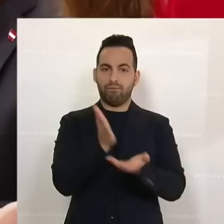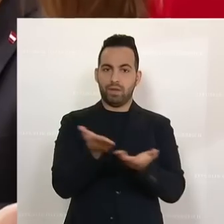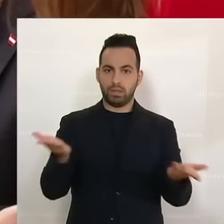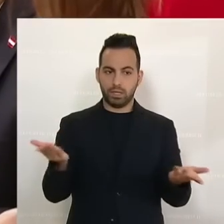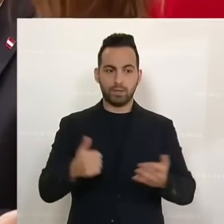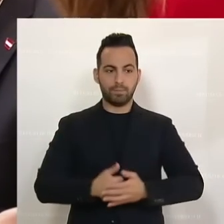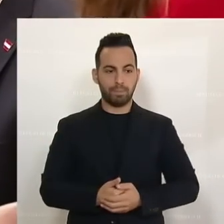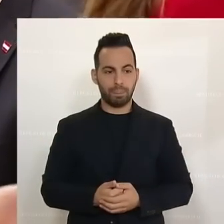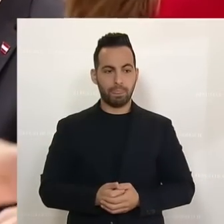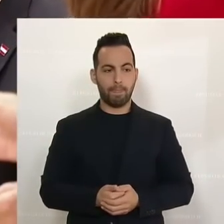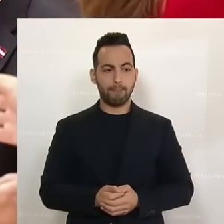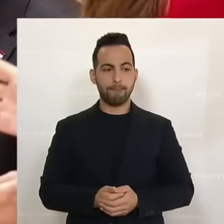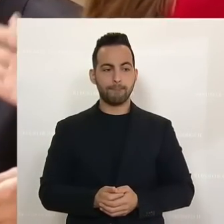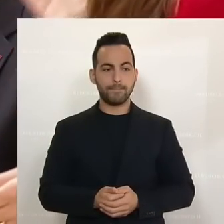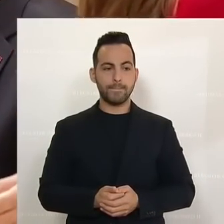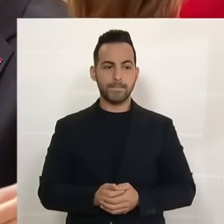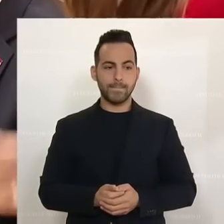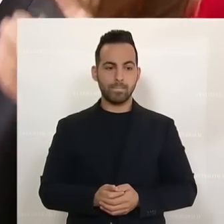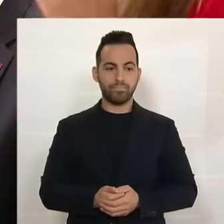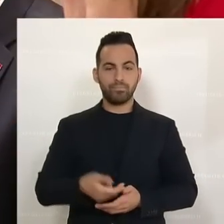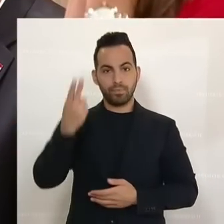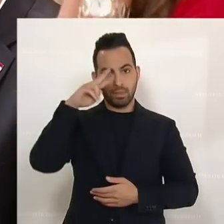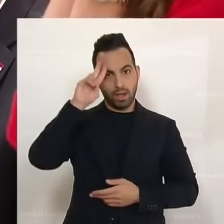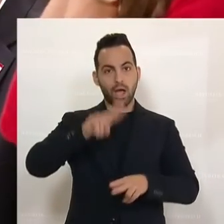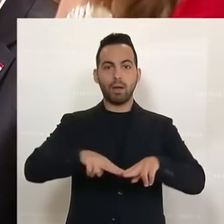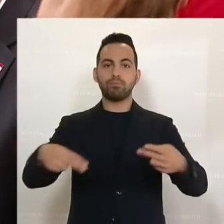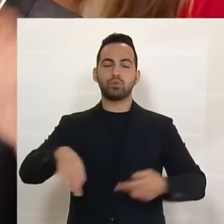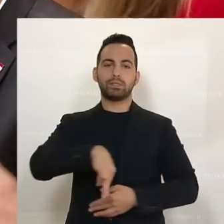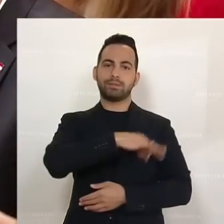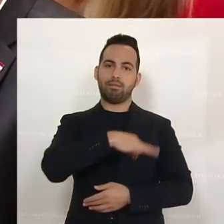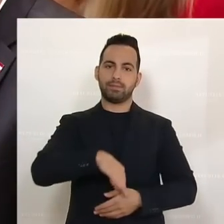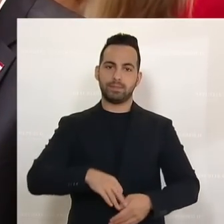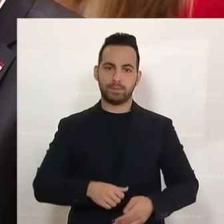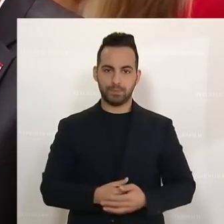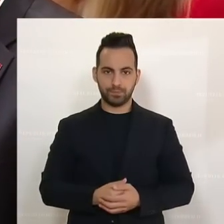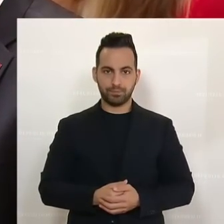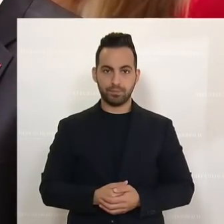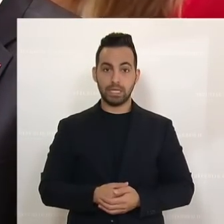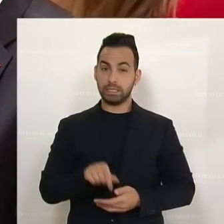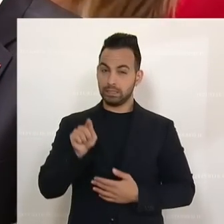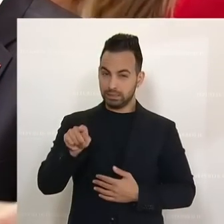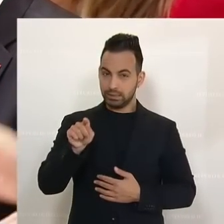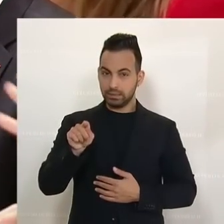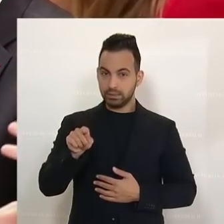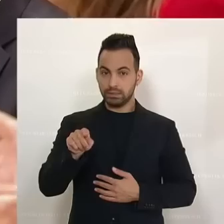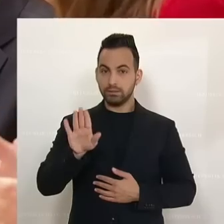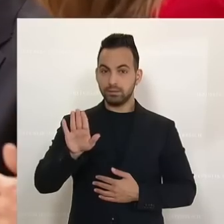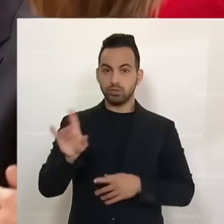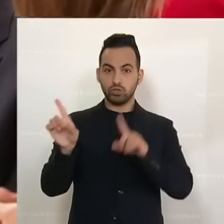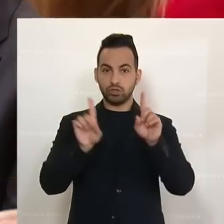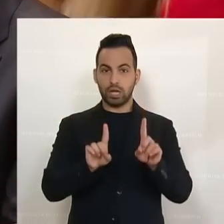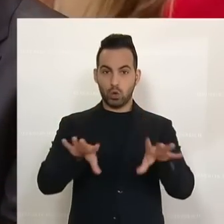abgegeben werden. Herr Bundeskanzler, Sie haben in Ihrer